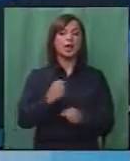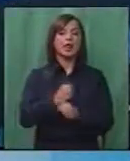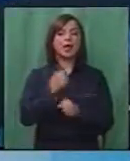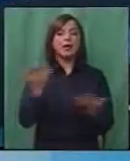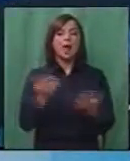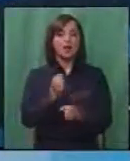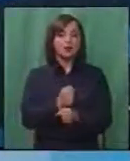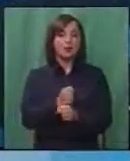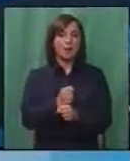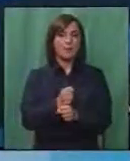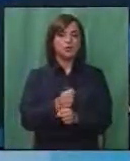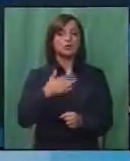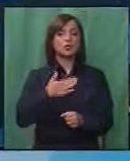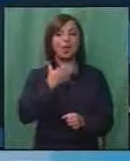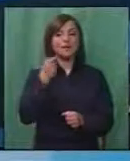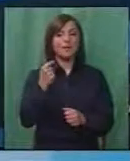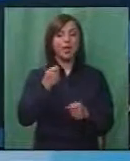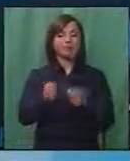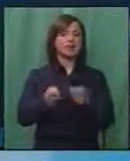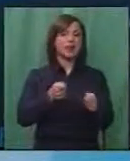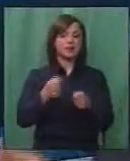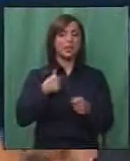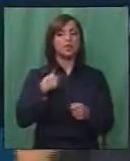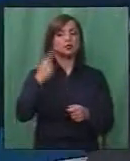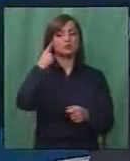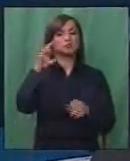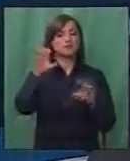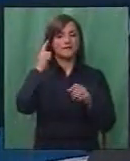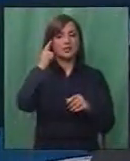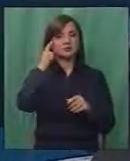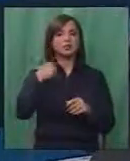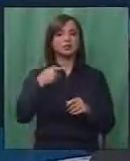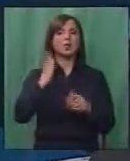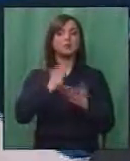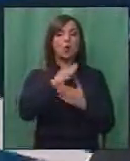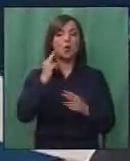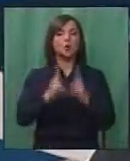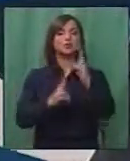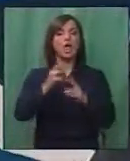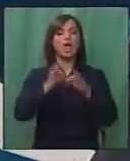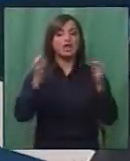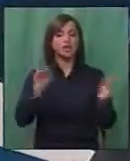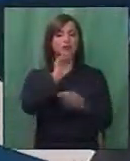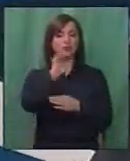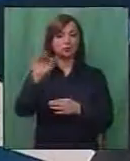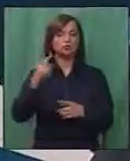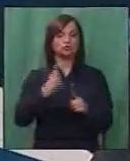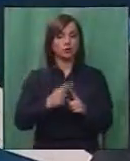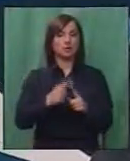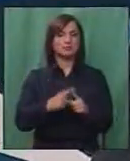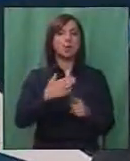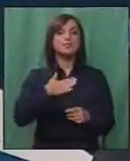се обавуваат активност. И тука нема дилема. Јас сум свесен и тоа сме го дискутирали и јавно сме го сообщували неколку пати.